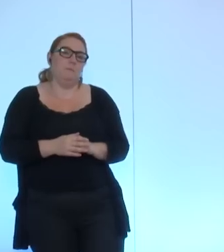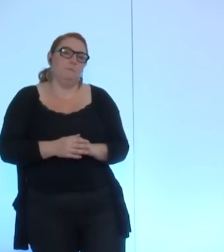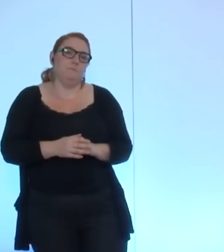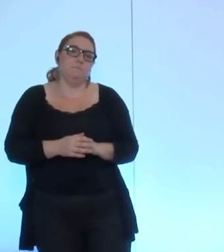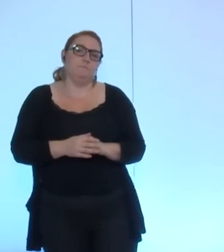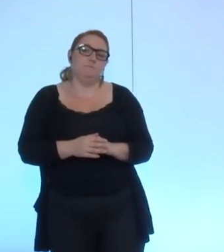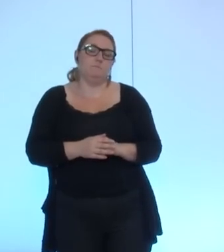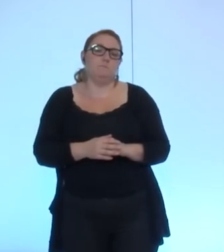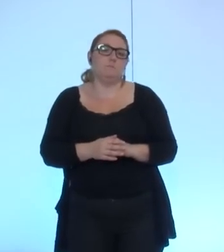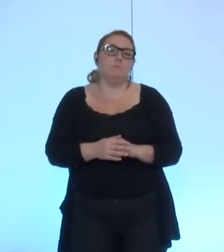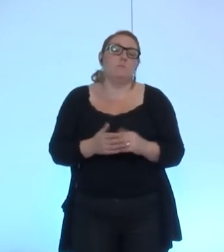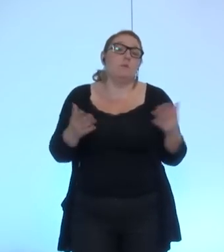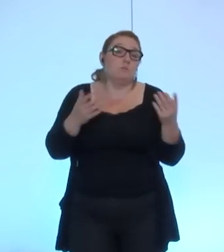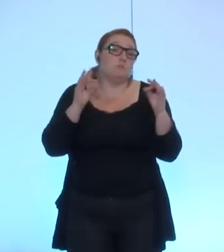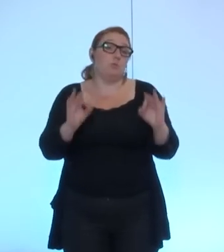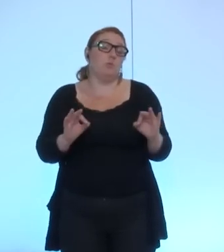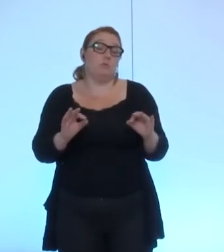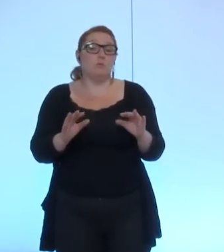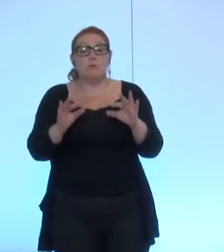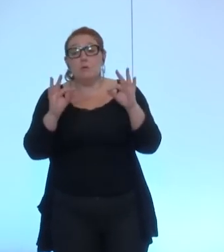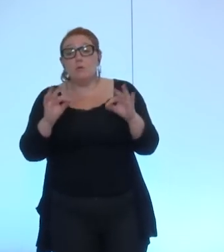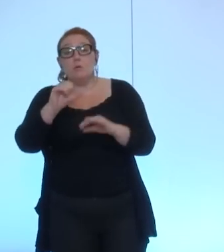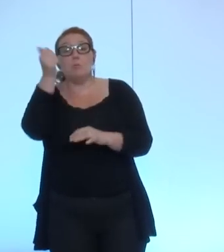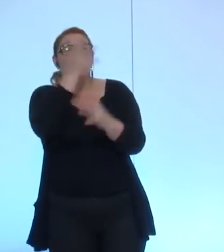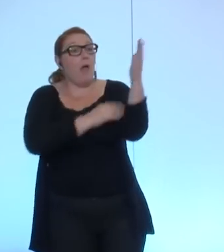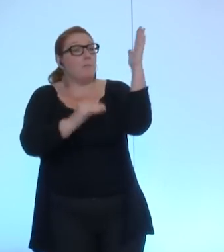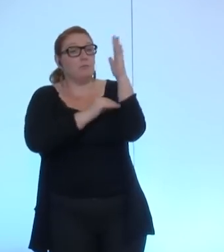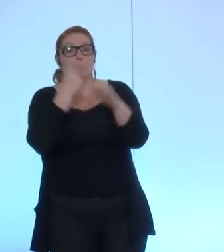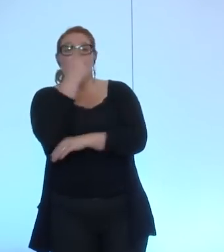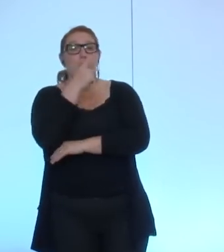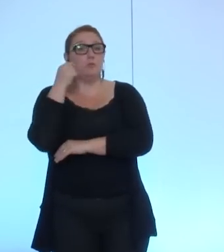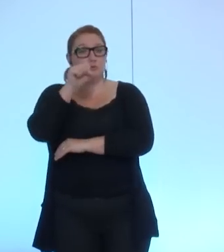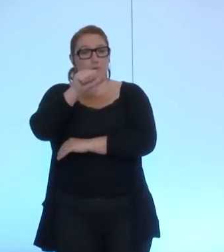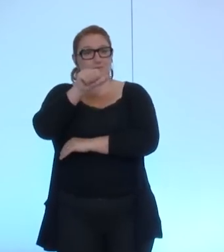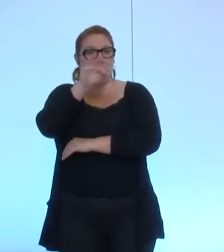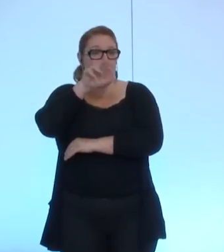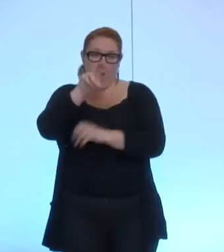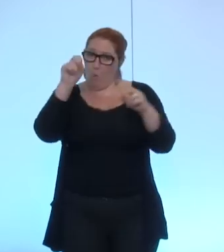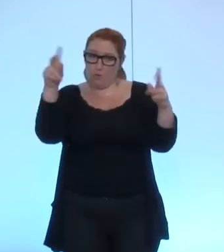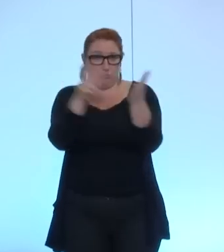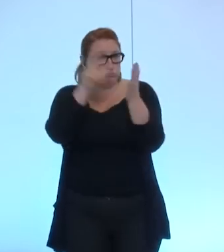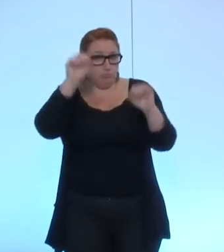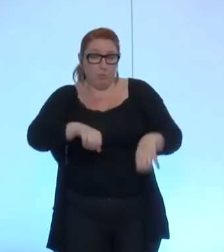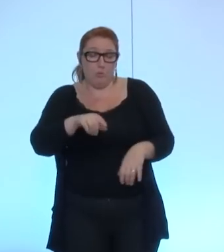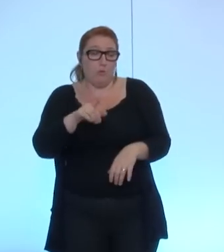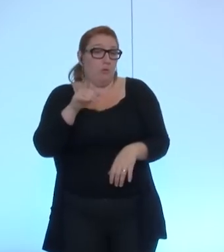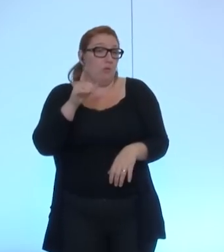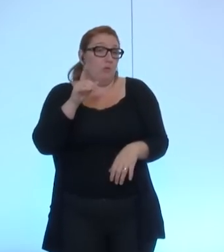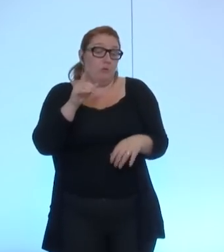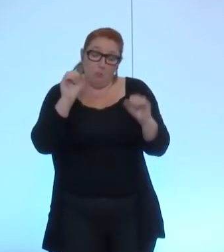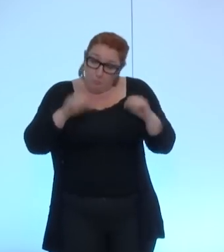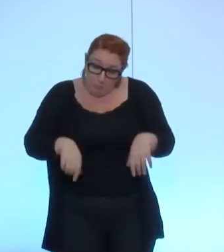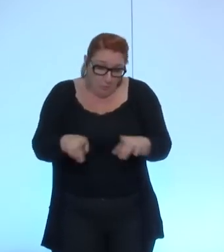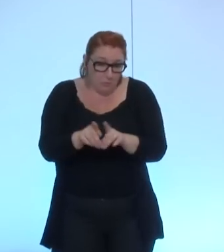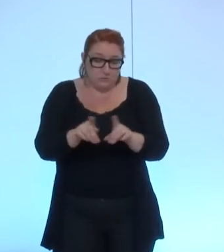sur ces dossiers donc pour le premier amendement de M. Safar je proposerai de l'adopter nous pourrions tout aussi bien d'ailleurs abonder